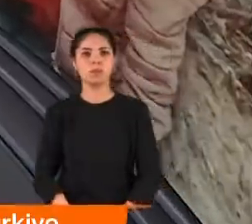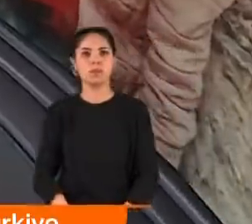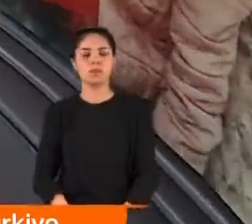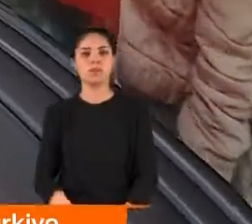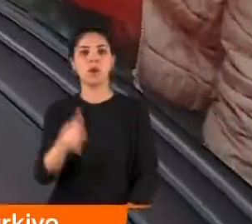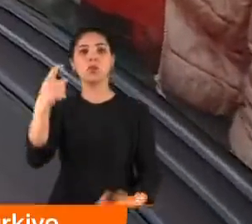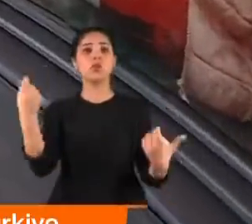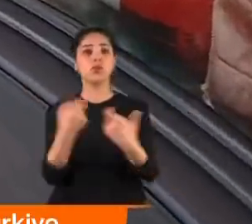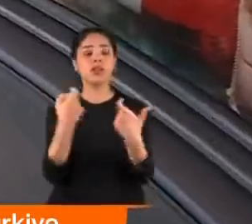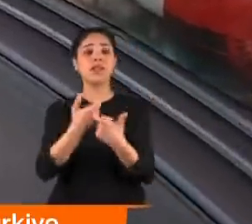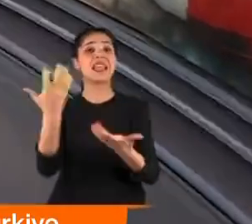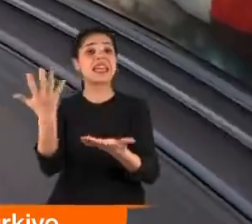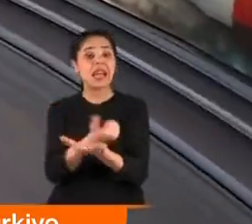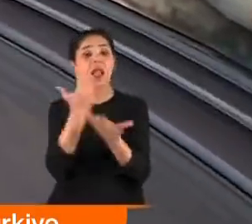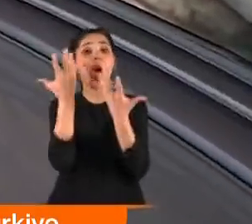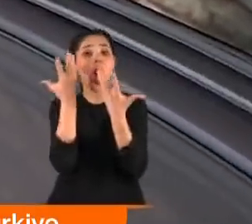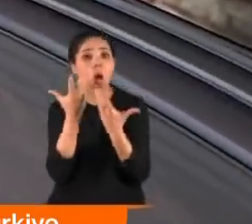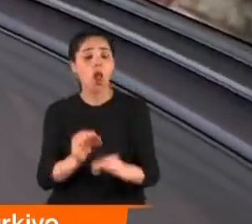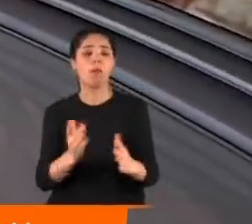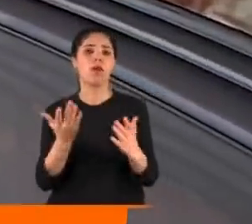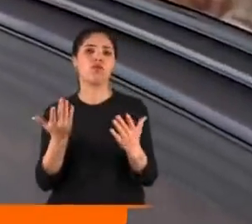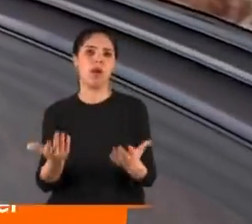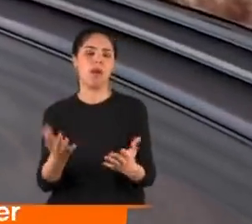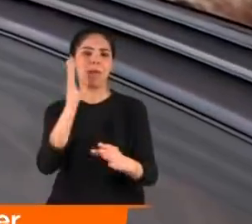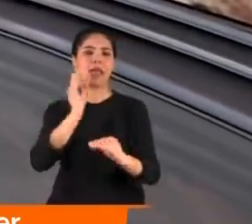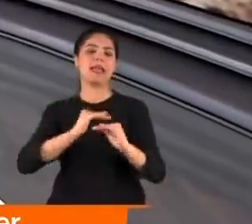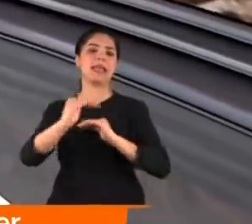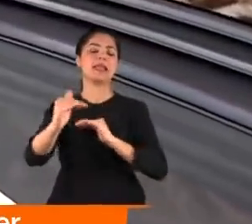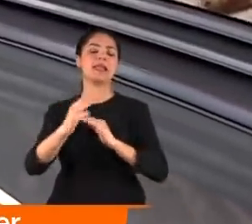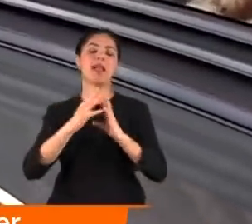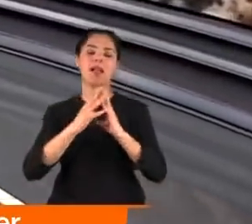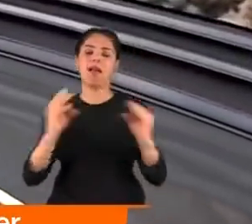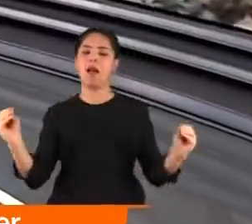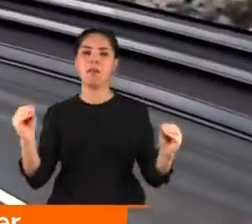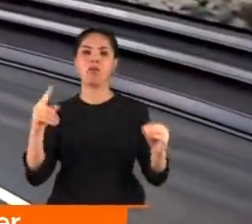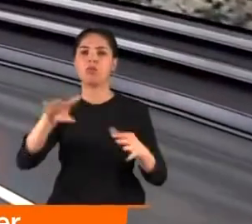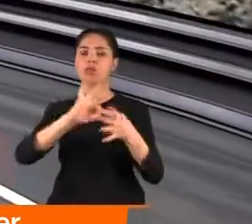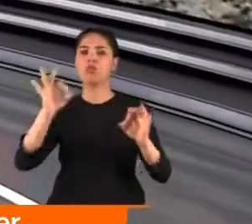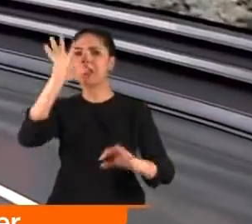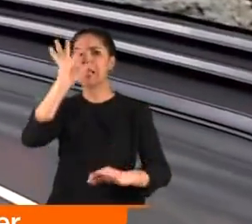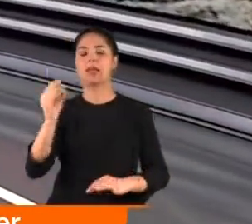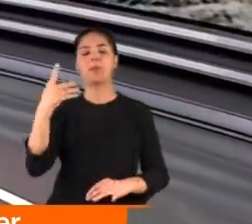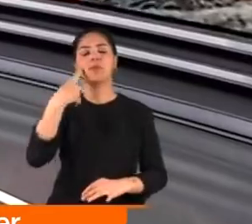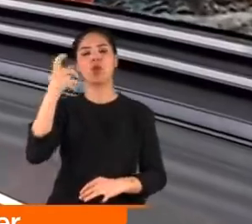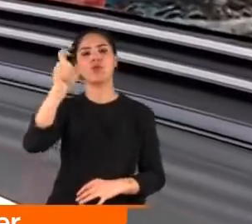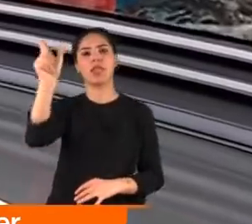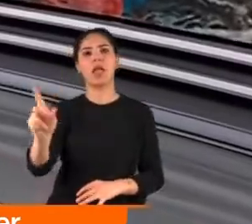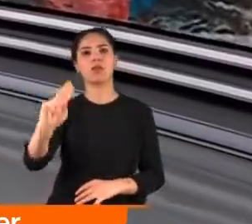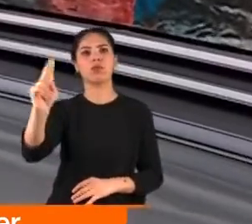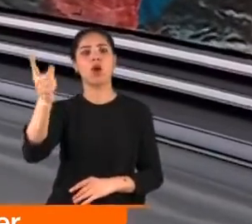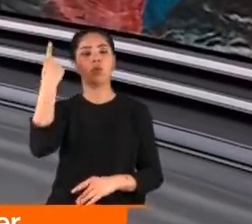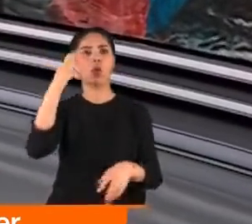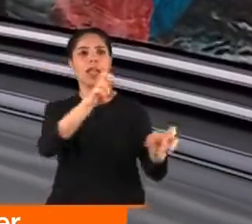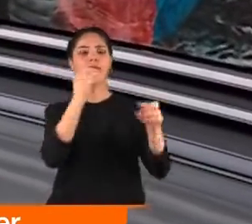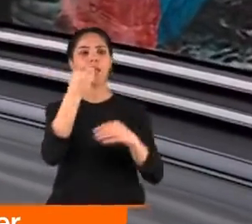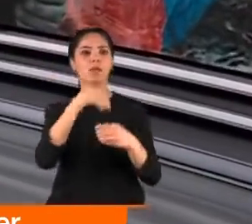Bu savaşın kazananı olmayacak ama insanlık kaybedecek. Bu sözler Cumhurbaşkanı Ece Tayyip Erdoğan'a ait. Erdoğan dün akşam iftar